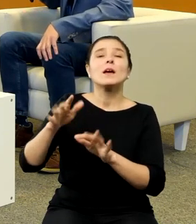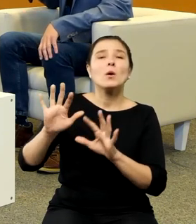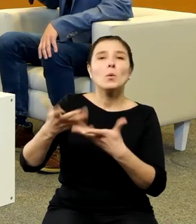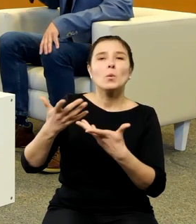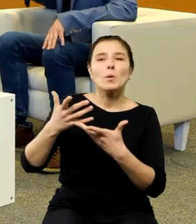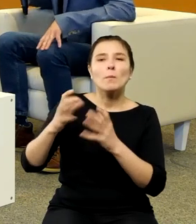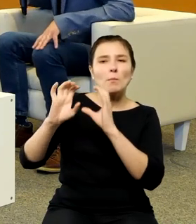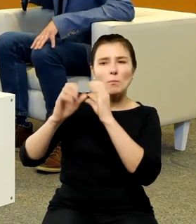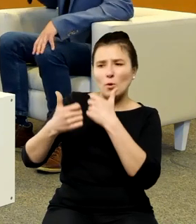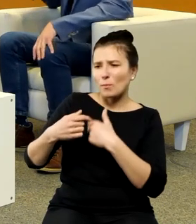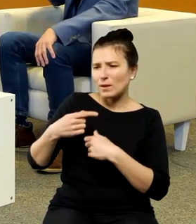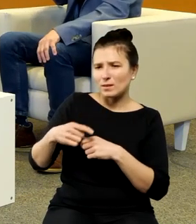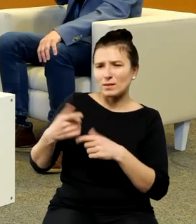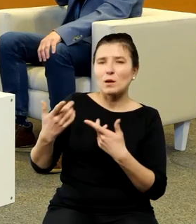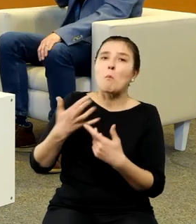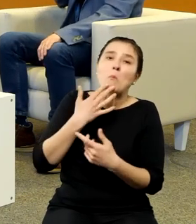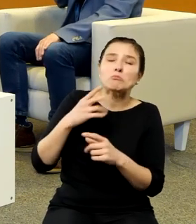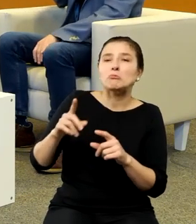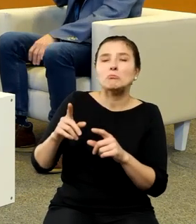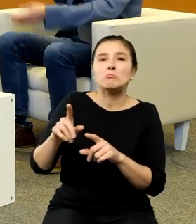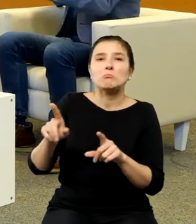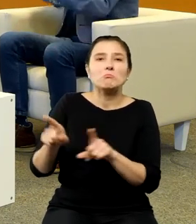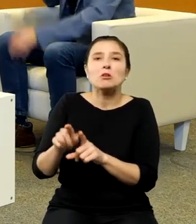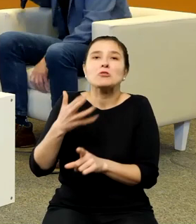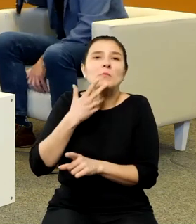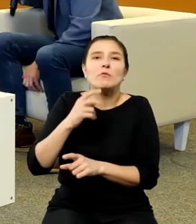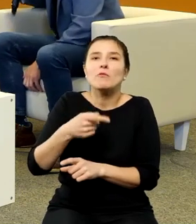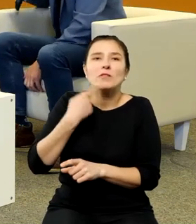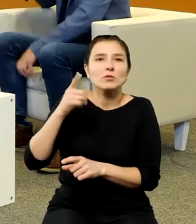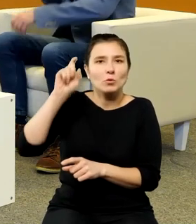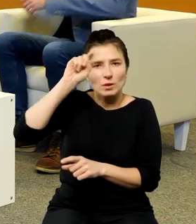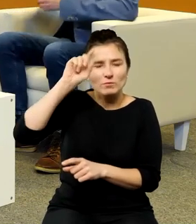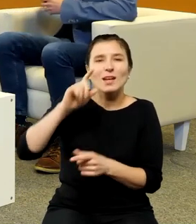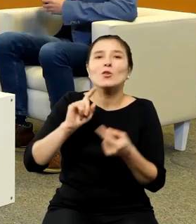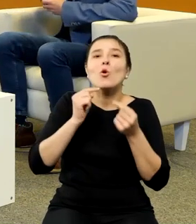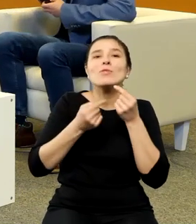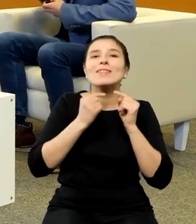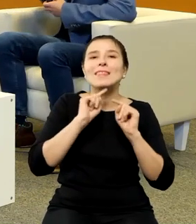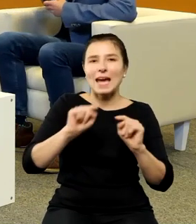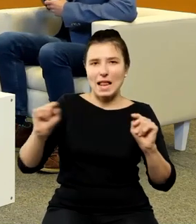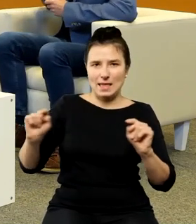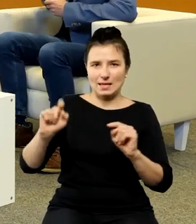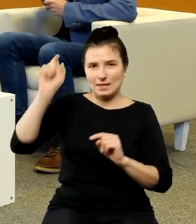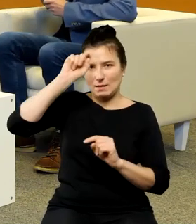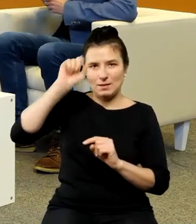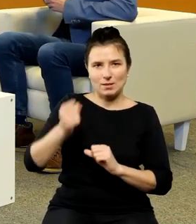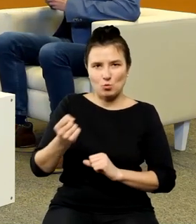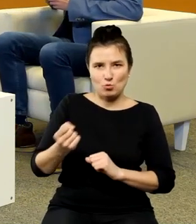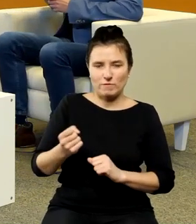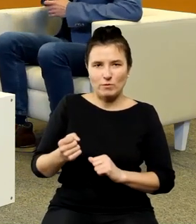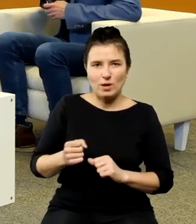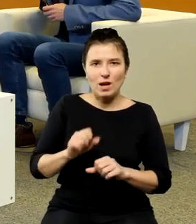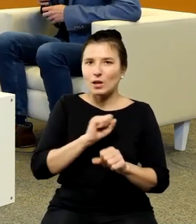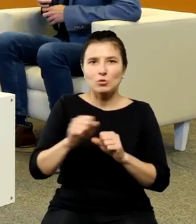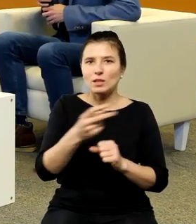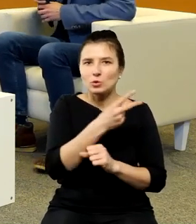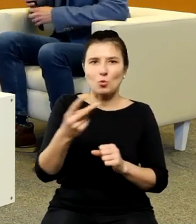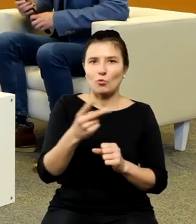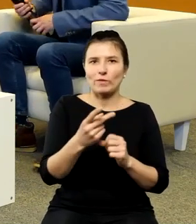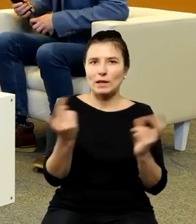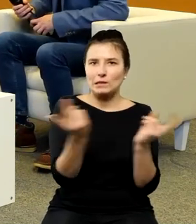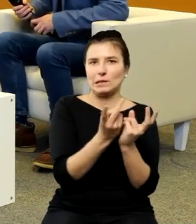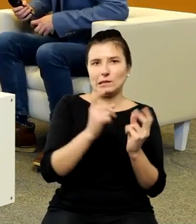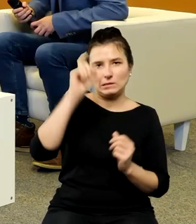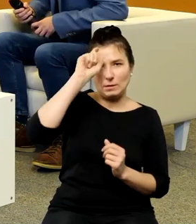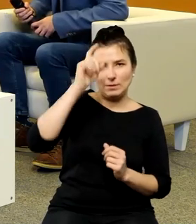niemiecku niemiecku też nigdy nie mówił mówił w dialekcie który nie jest tożsamy nagrań brak